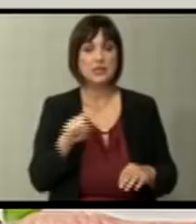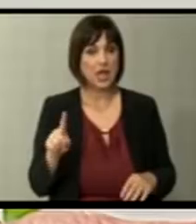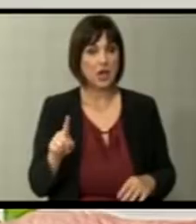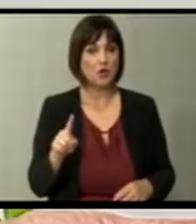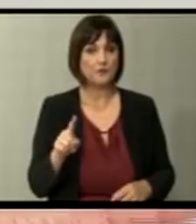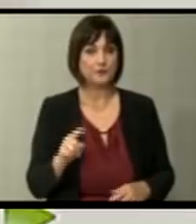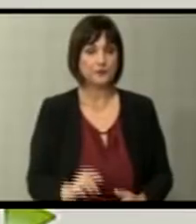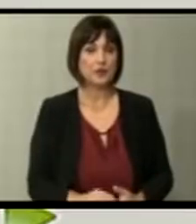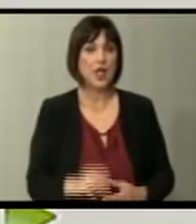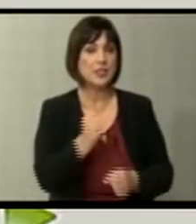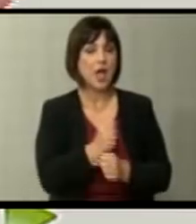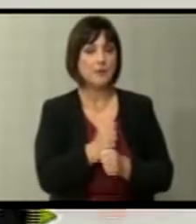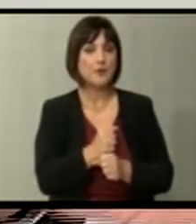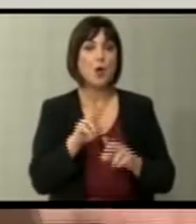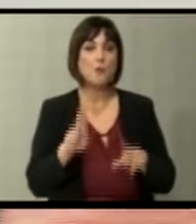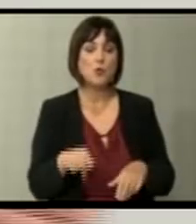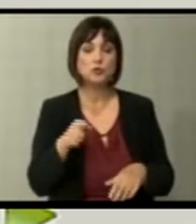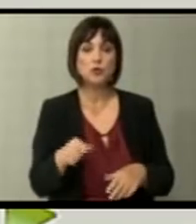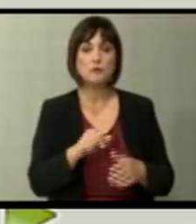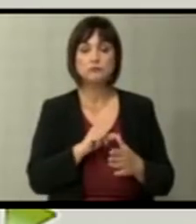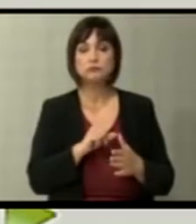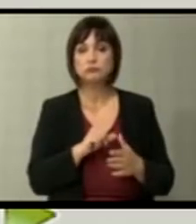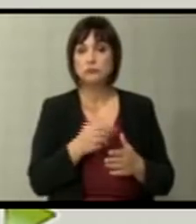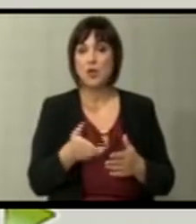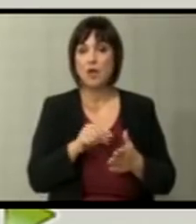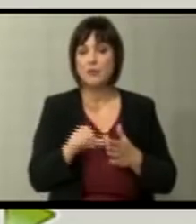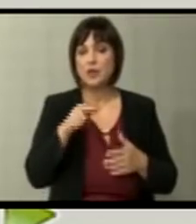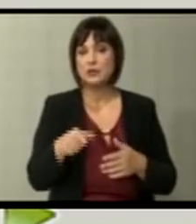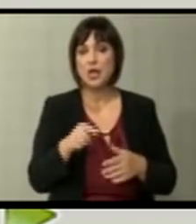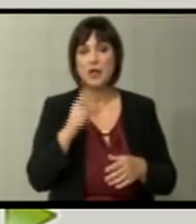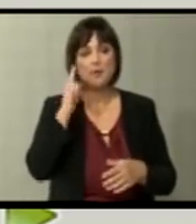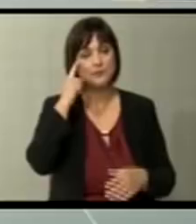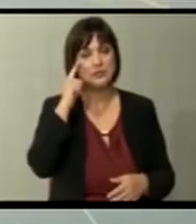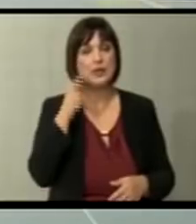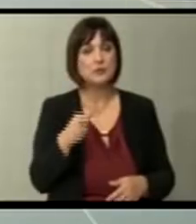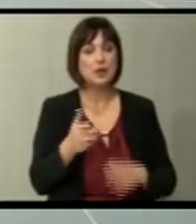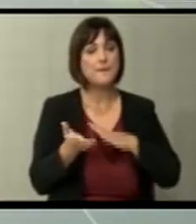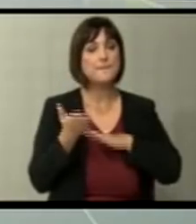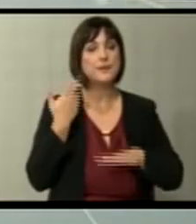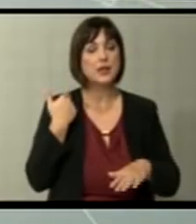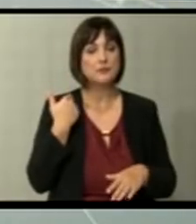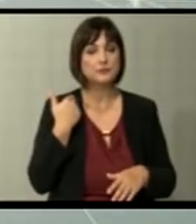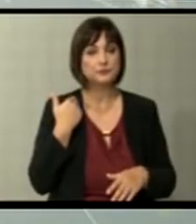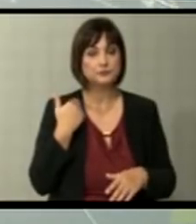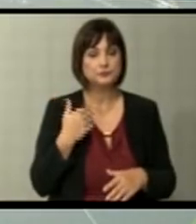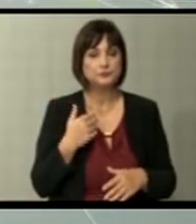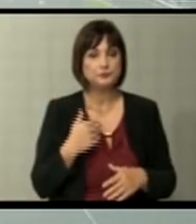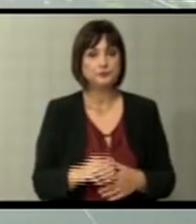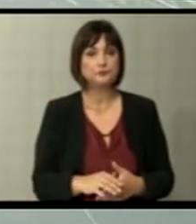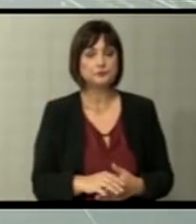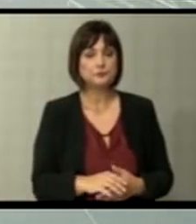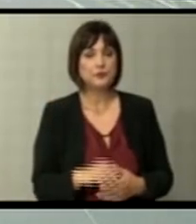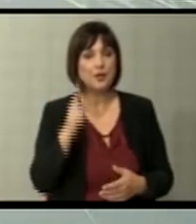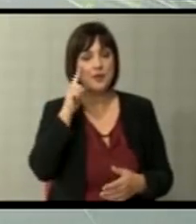направи и може би платија цена. Но изгледа леко